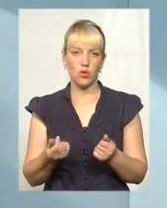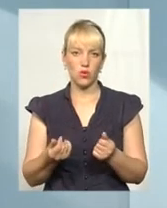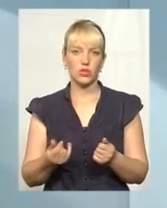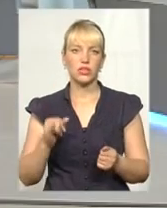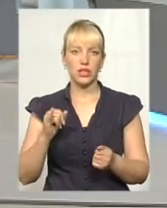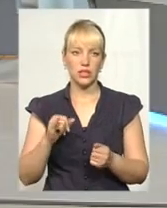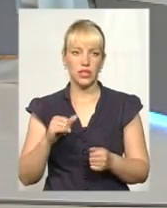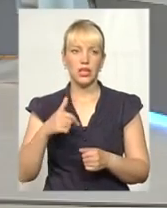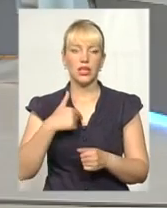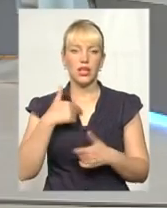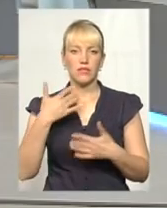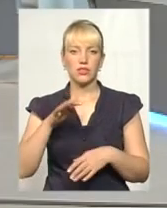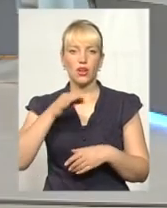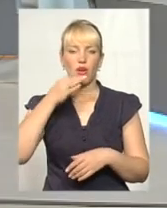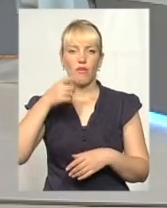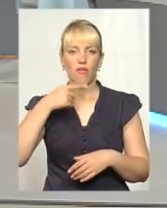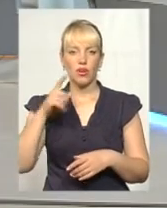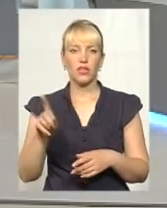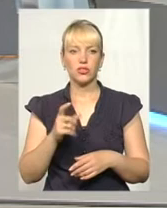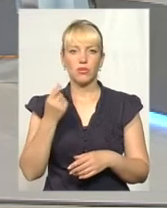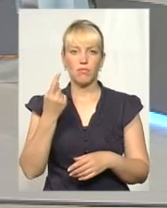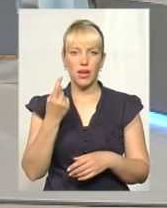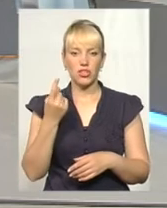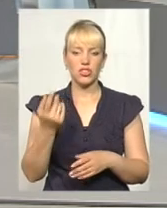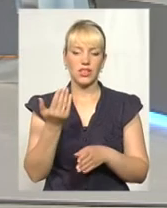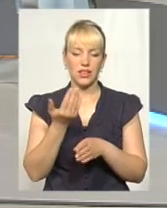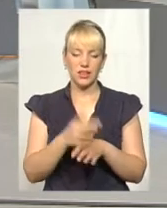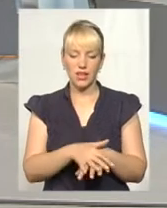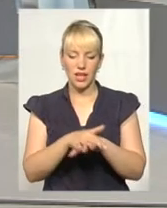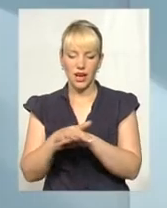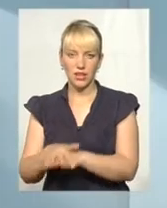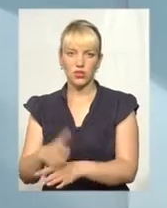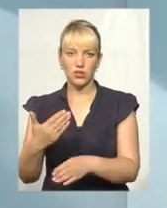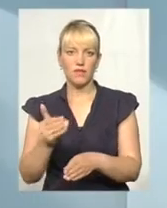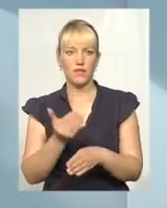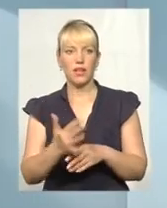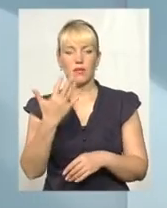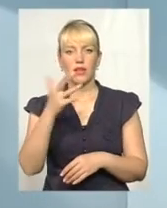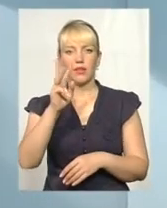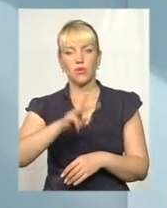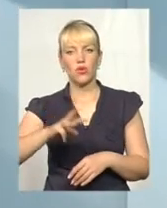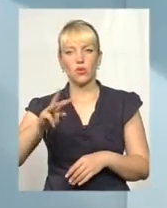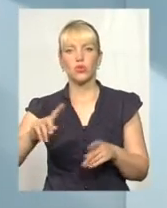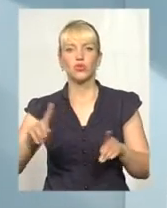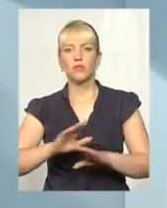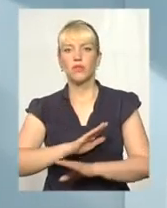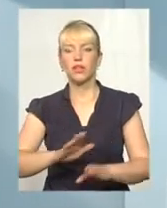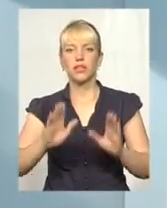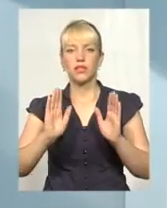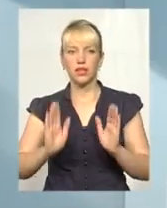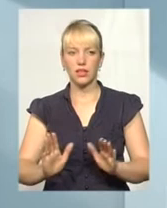І от, як я говорила, перший транс вже виділений в розмірі трошки більше 5 мільйонів, щоб не тільки